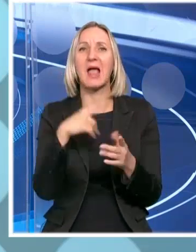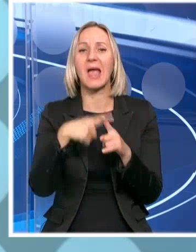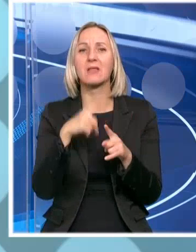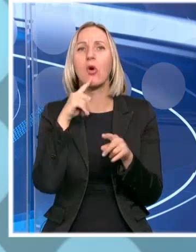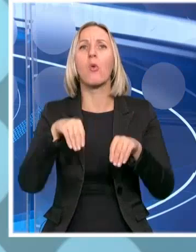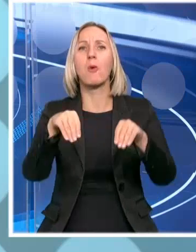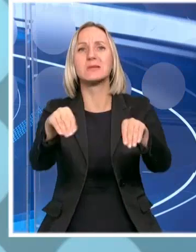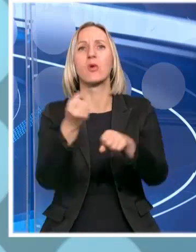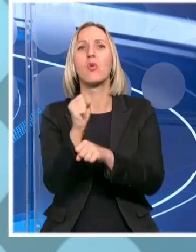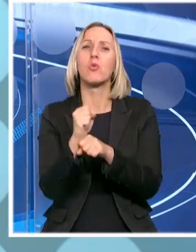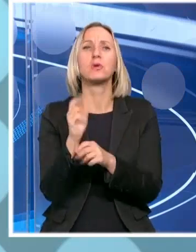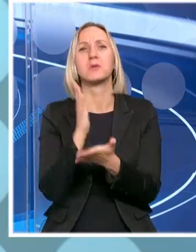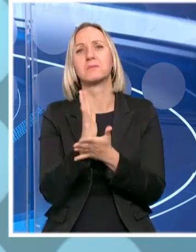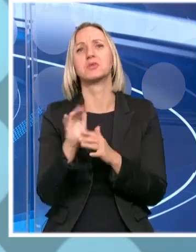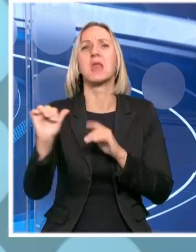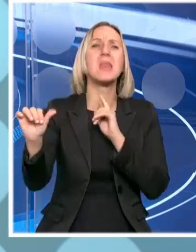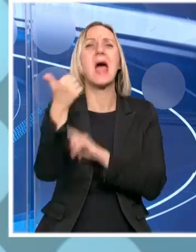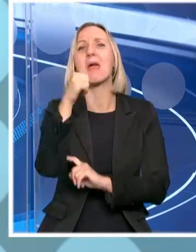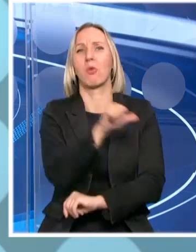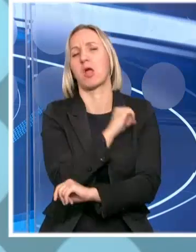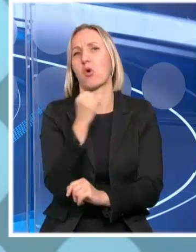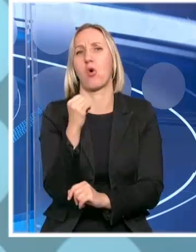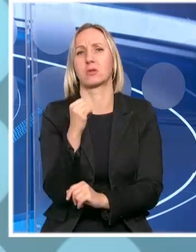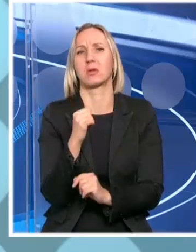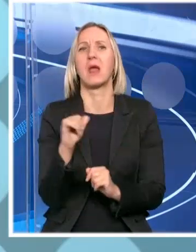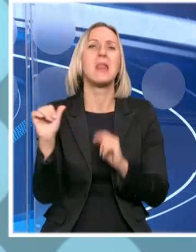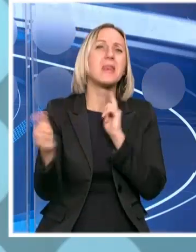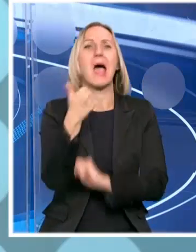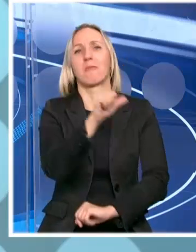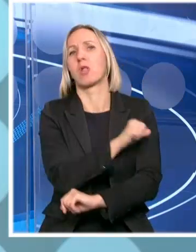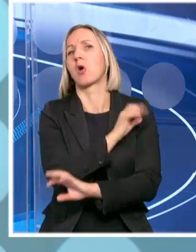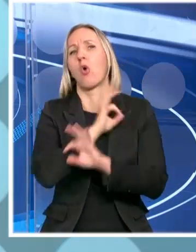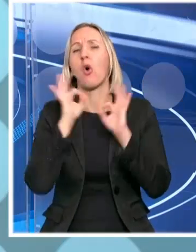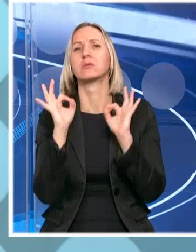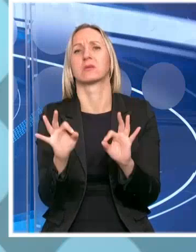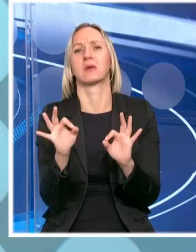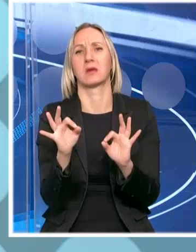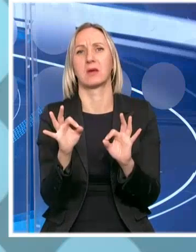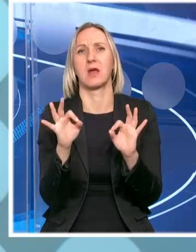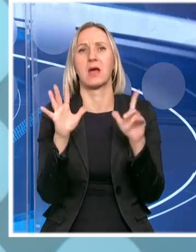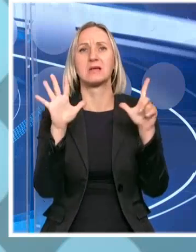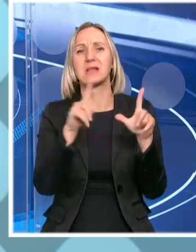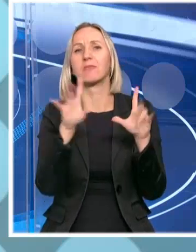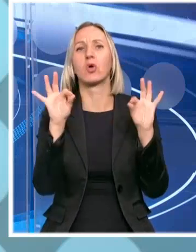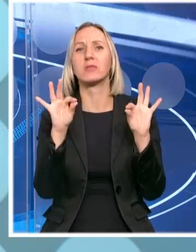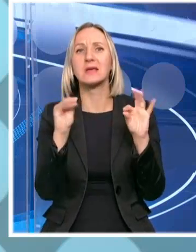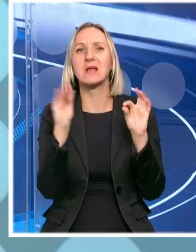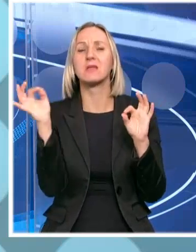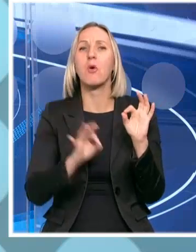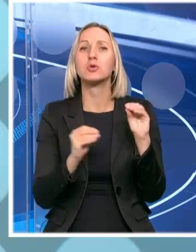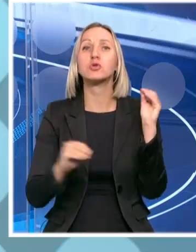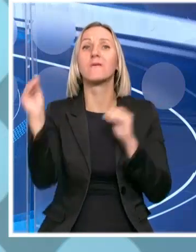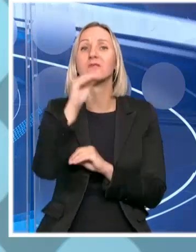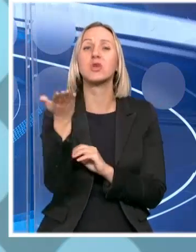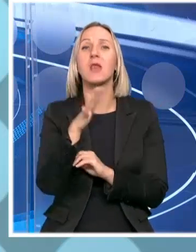kukuruza. Mi ćemo imati jedan od najbolje godine. Ja sam ubiđen čak i najbolju godinu sa prinosom veći od 70% nego što je bilo prethodne godine.